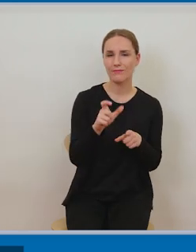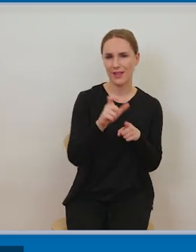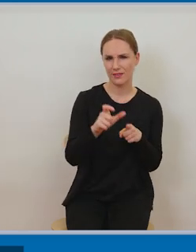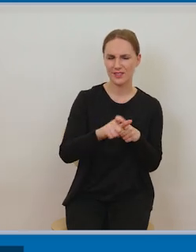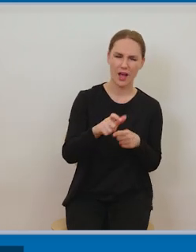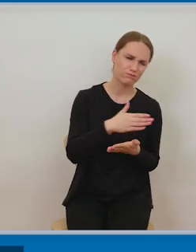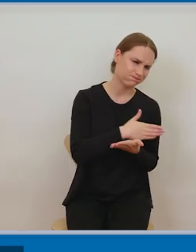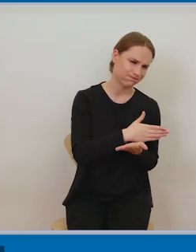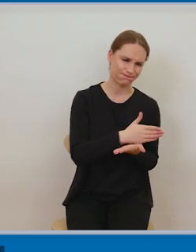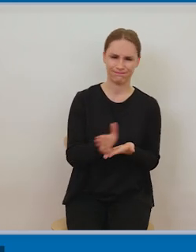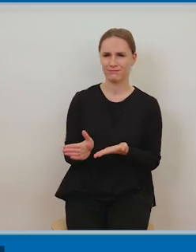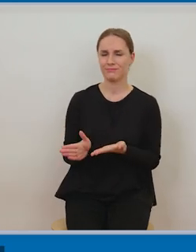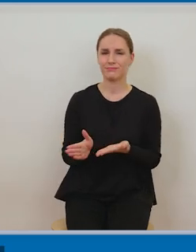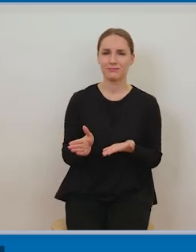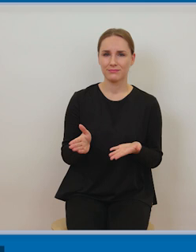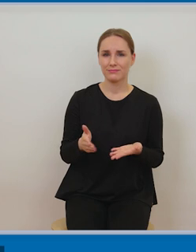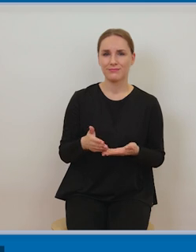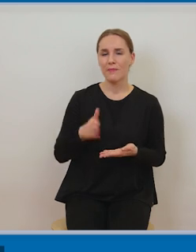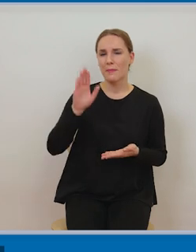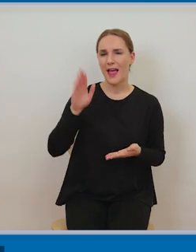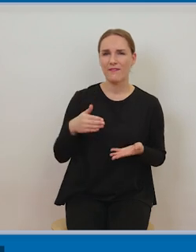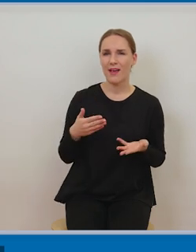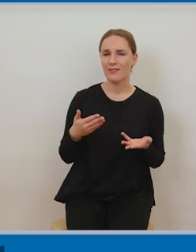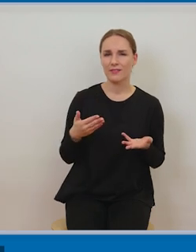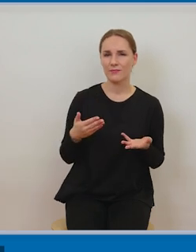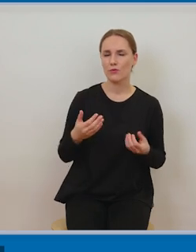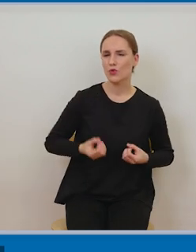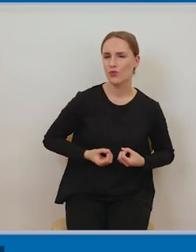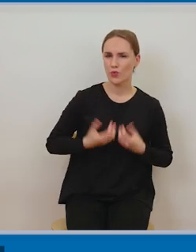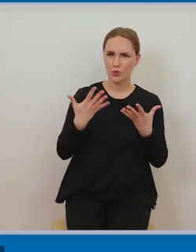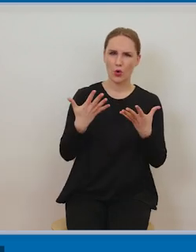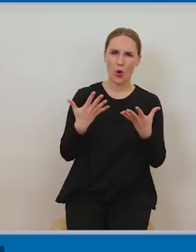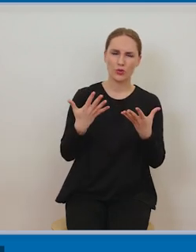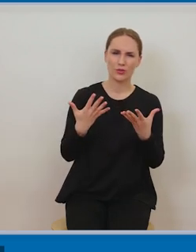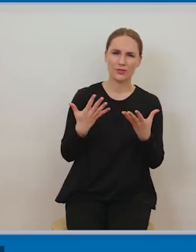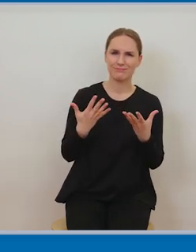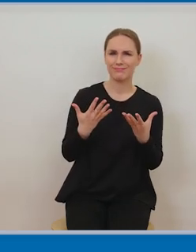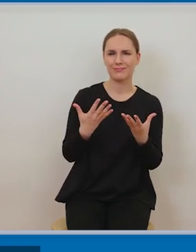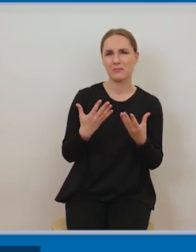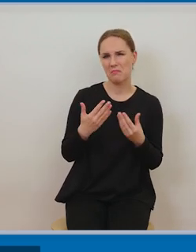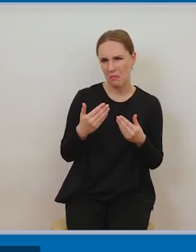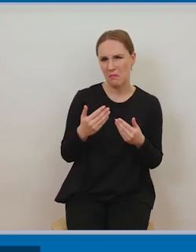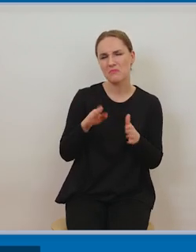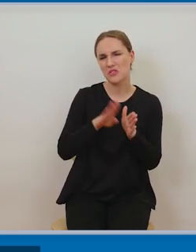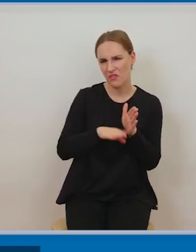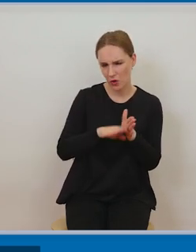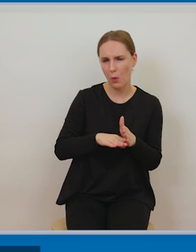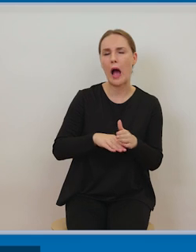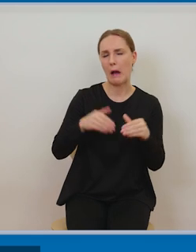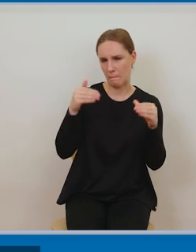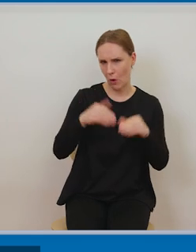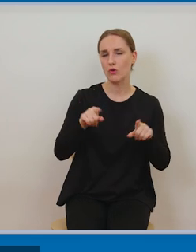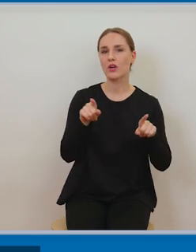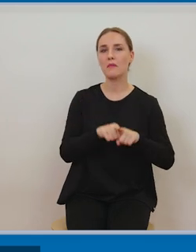nawet takie drobne formy twórczości mogą być przedmiotem ochrony prawno-autorskiej, o czym trzeba pamiętać, także